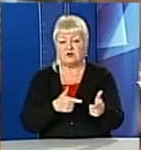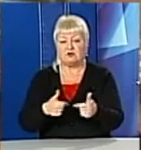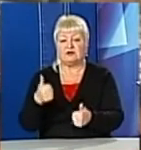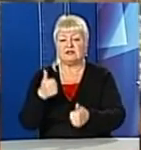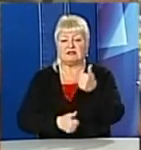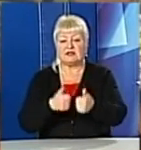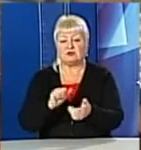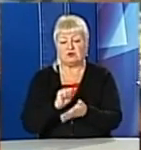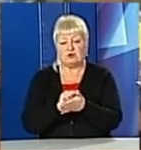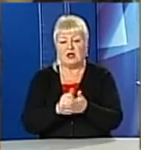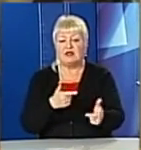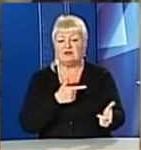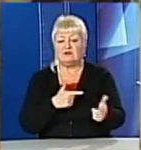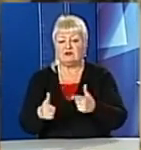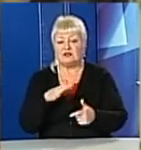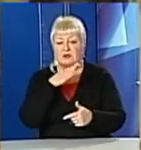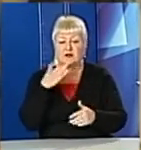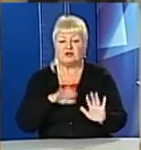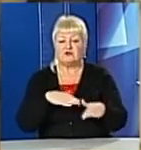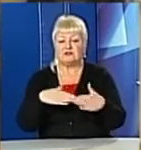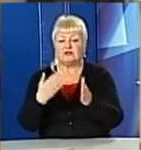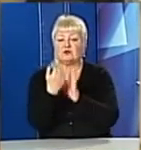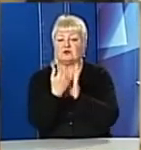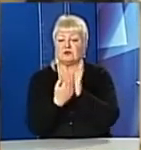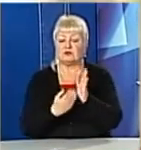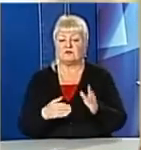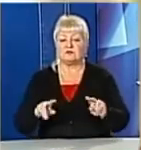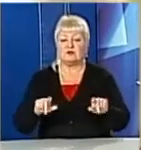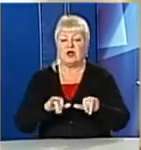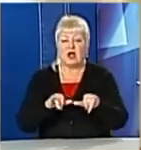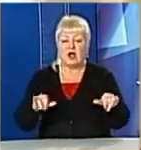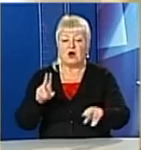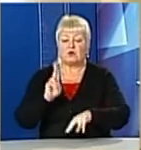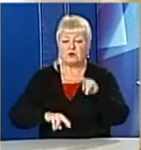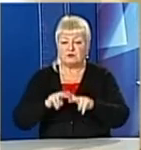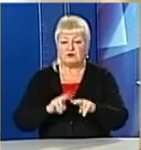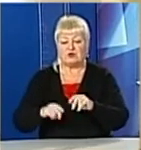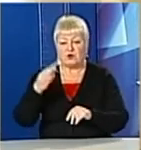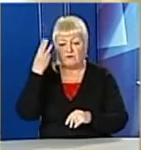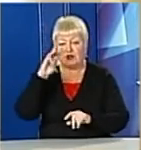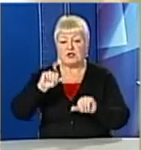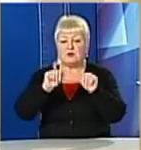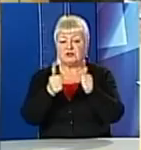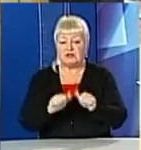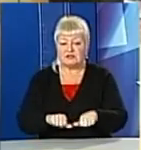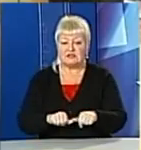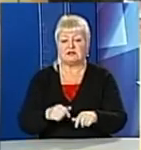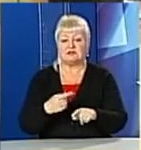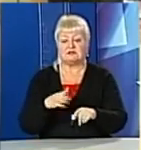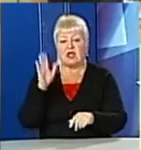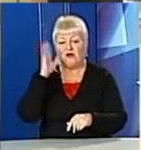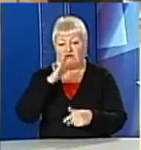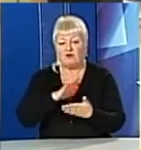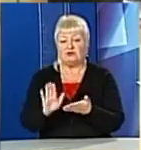документацію на виконання багатоваріантної концепції розбудови та модернізації системи відведення і очищення водного ресурсу.